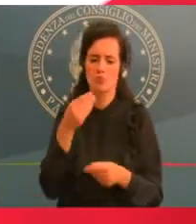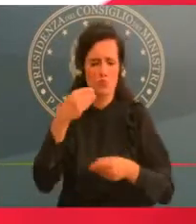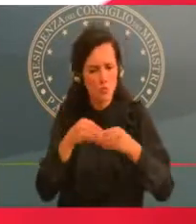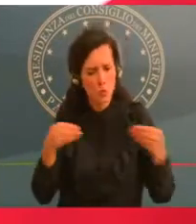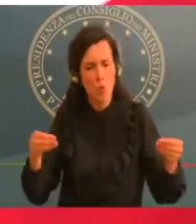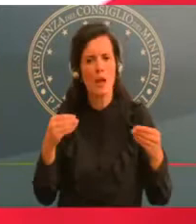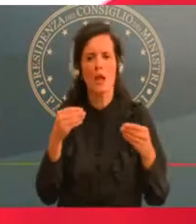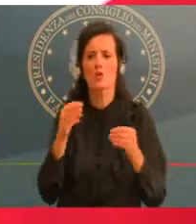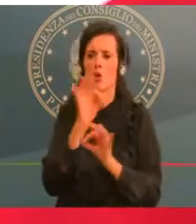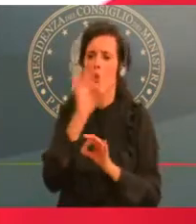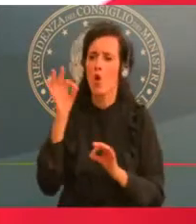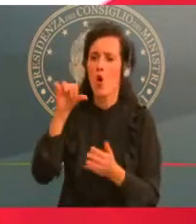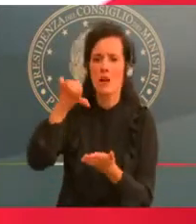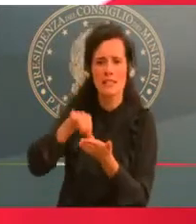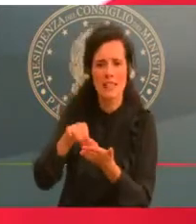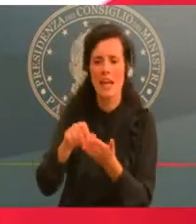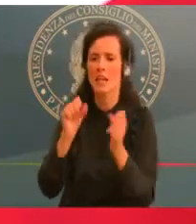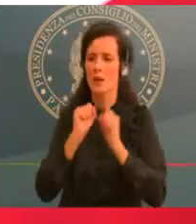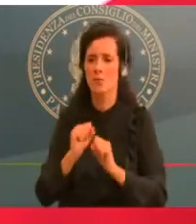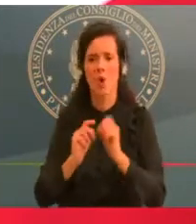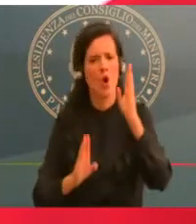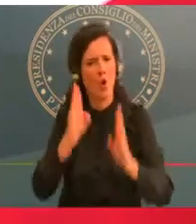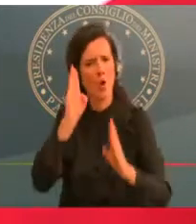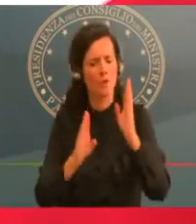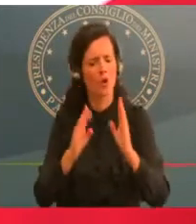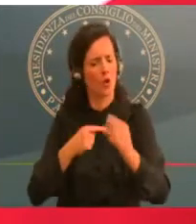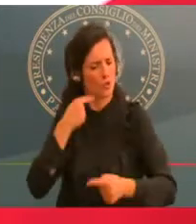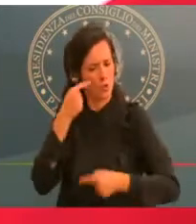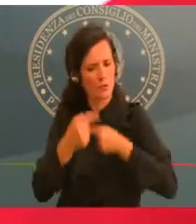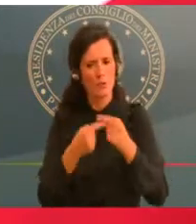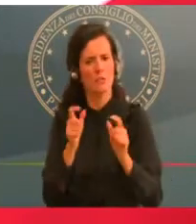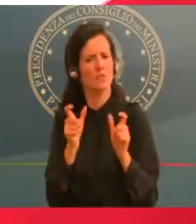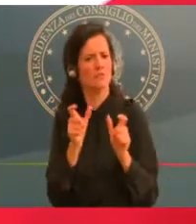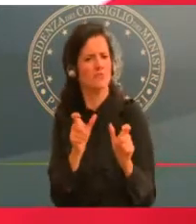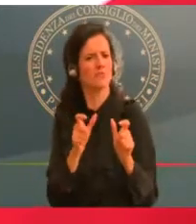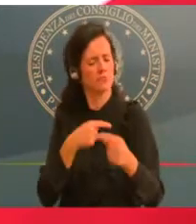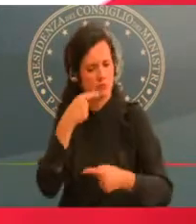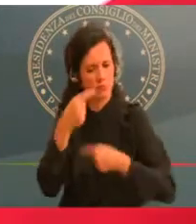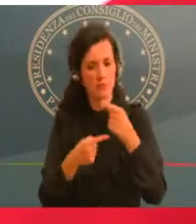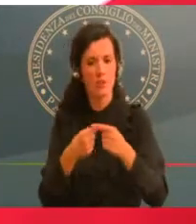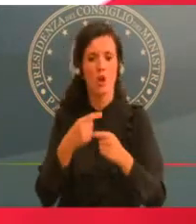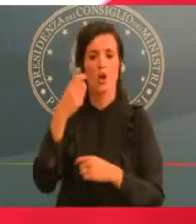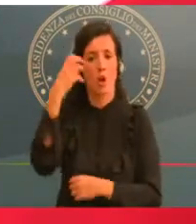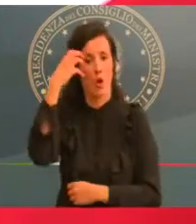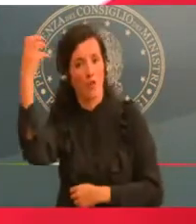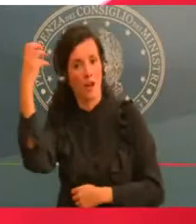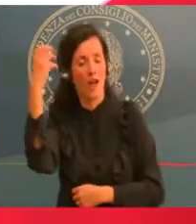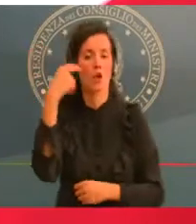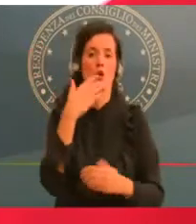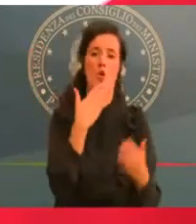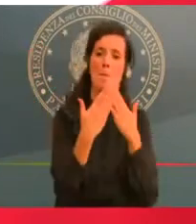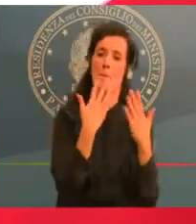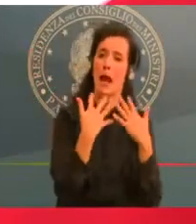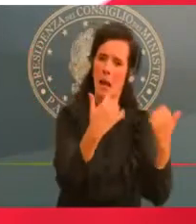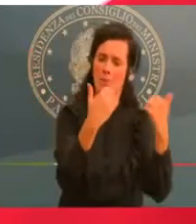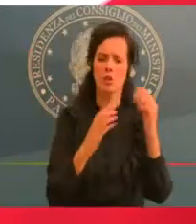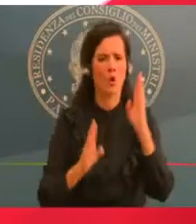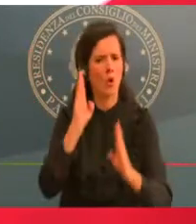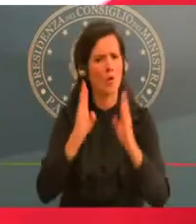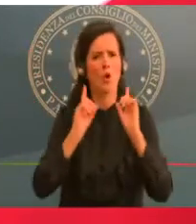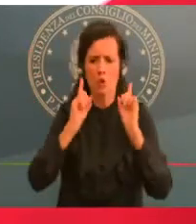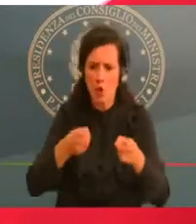Parlamento le opposizioni come sapete hanno fatto la scelta di rifiutare un tavolo di confronto